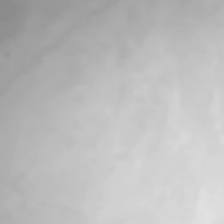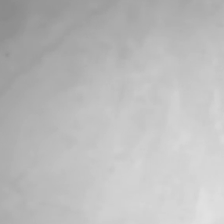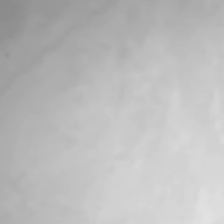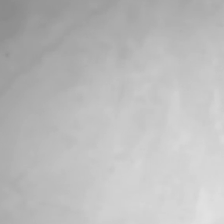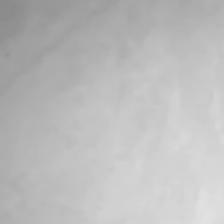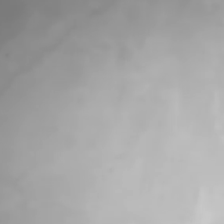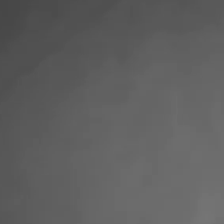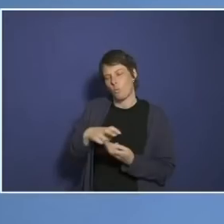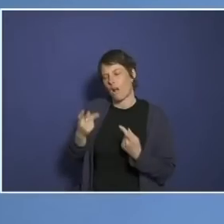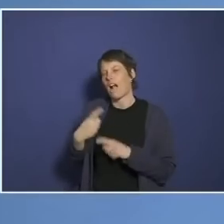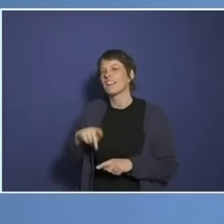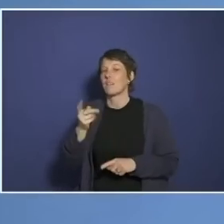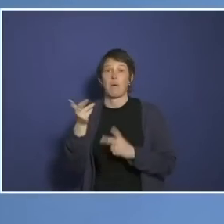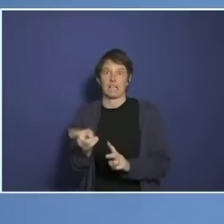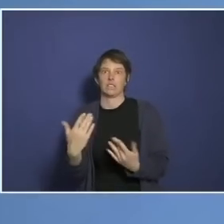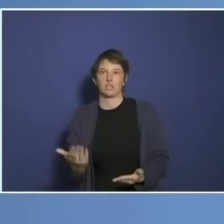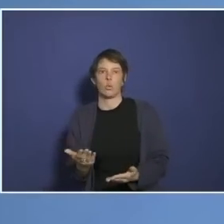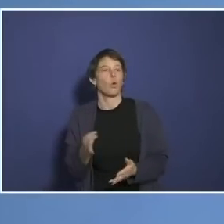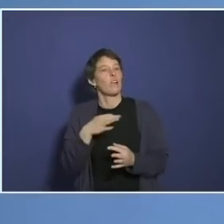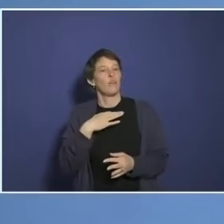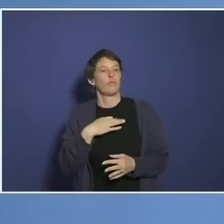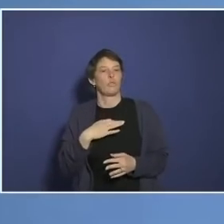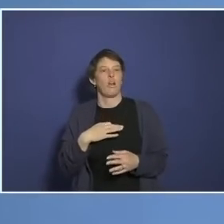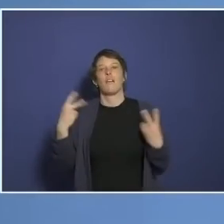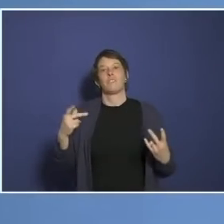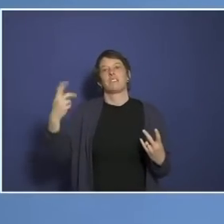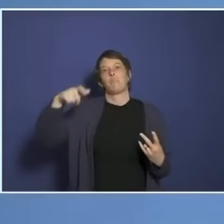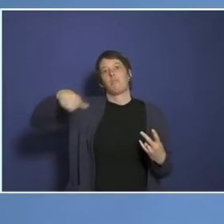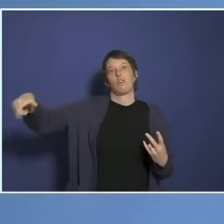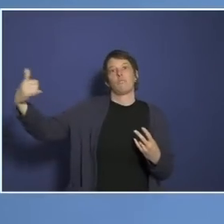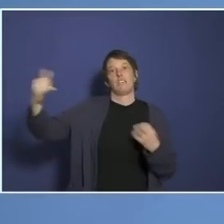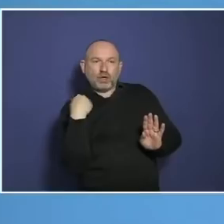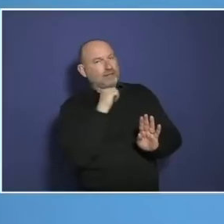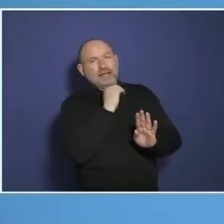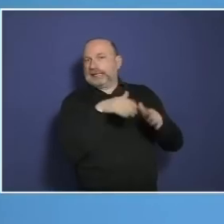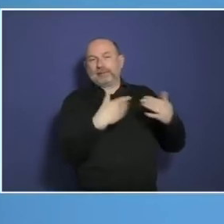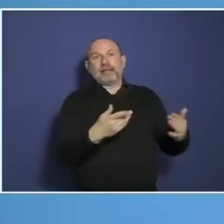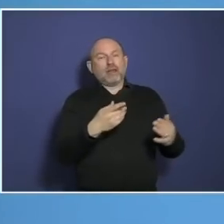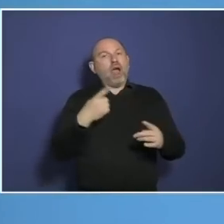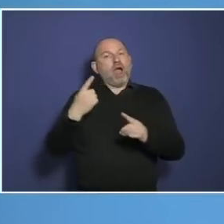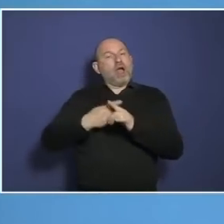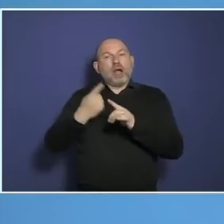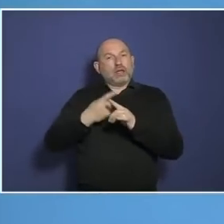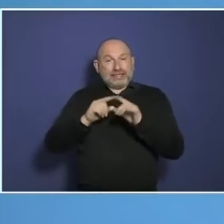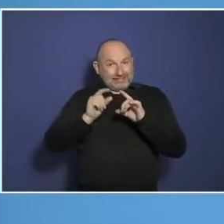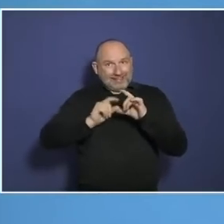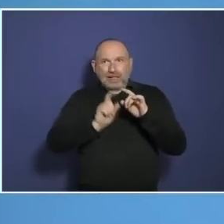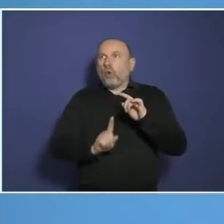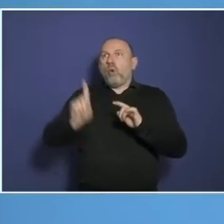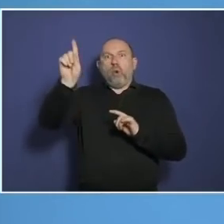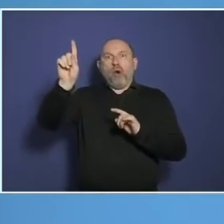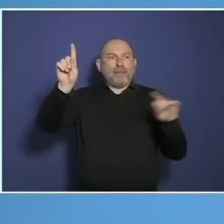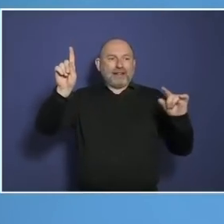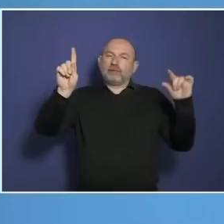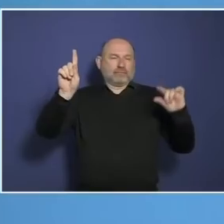Nächste Frage hat der Herr Reitschuster. Für mich ist es übrigens nicht maßgeblich. Wie reagiert die Bevölkerung darauf? Unsere Situation in der Intensiv- und